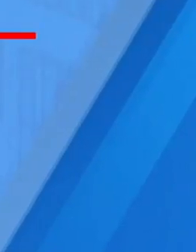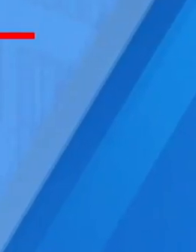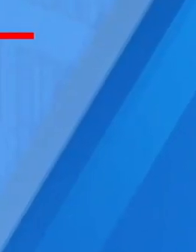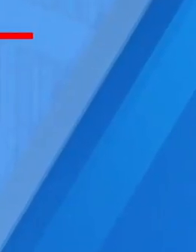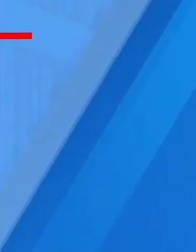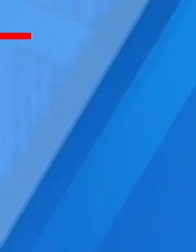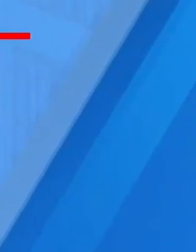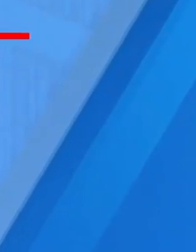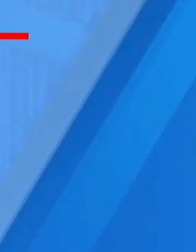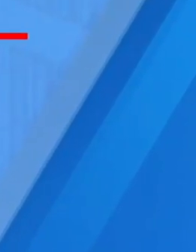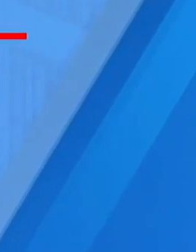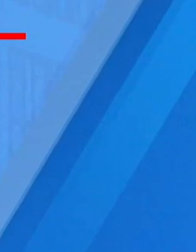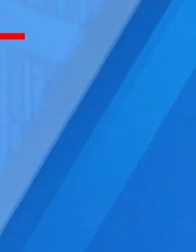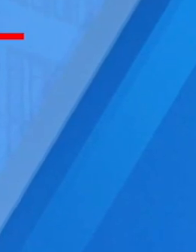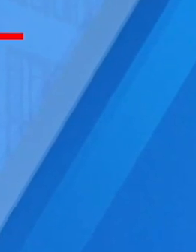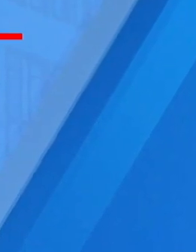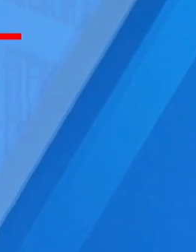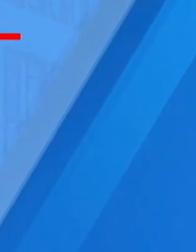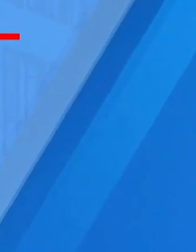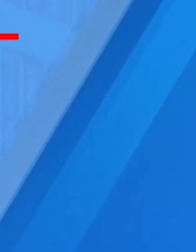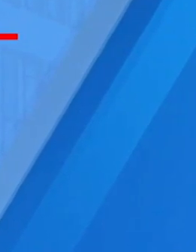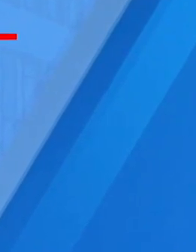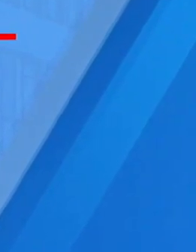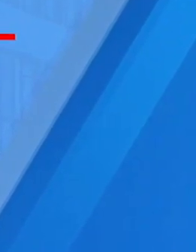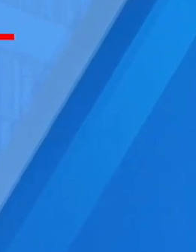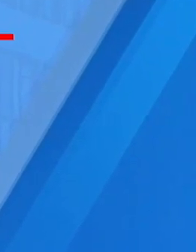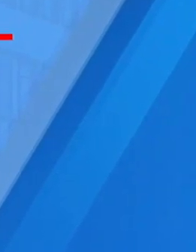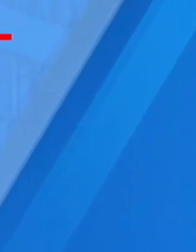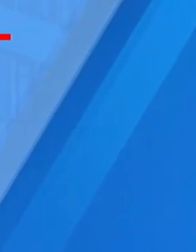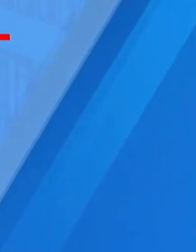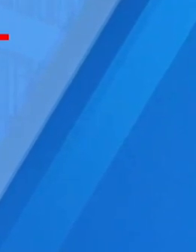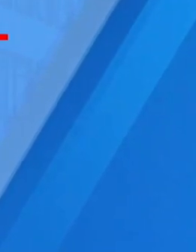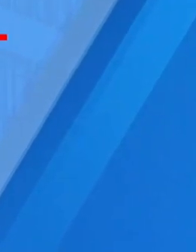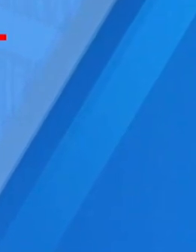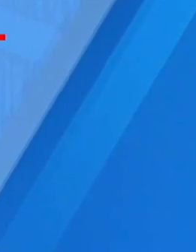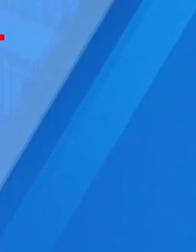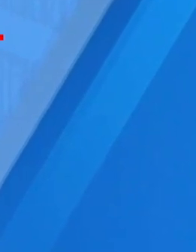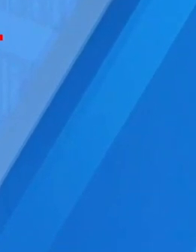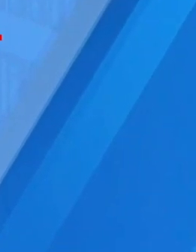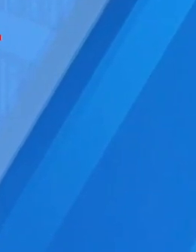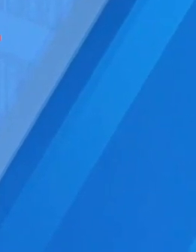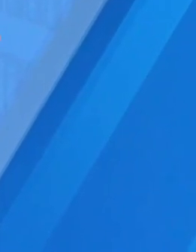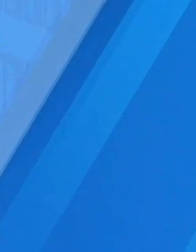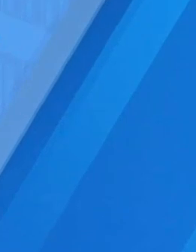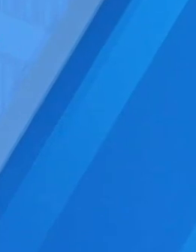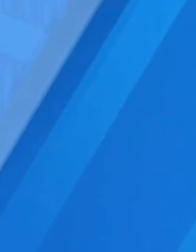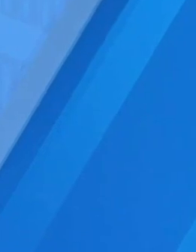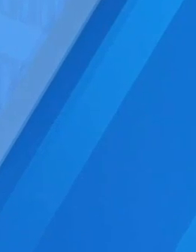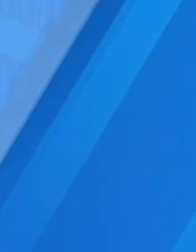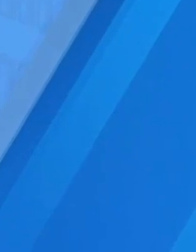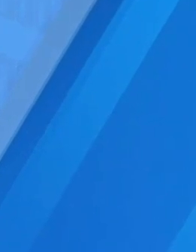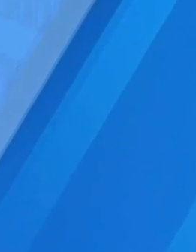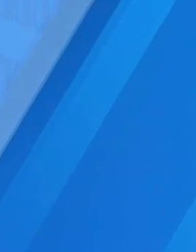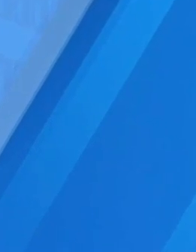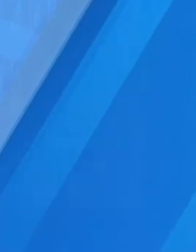V predvolebnom dueli sa dnes proti sebe postavia kandidáti Slovenskej národnej strany a strany vlast.